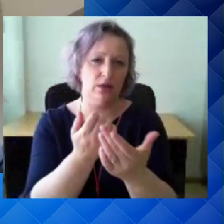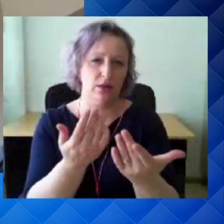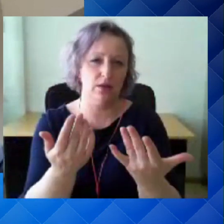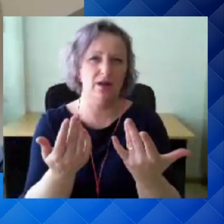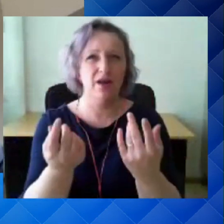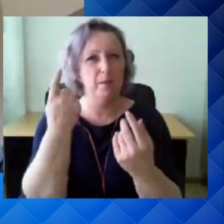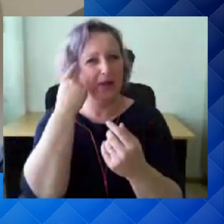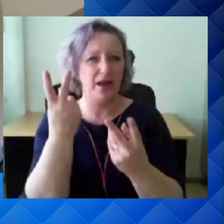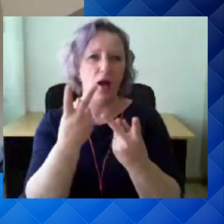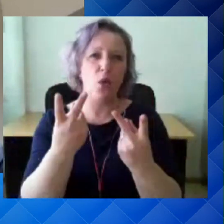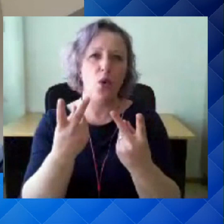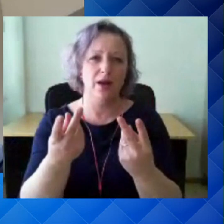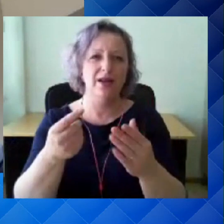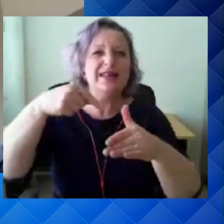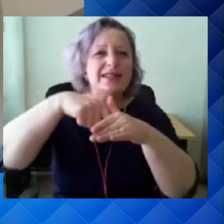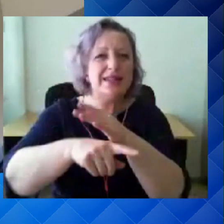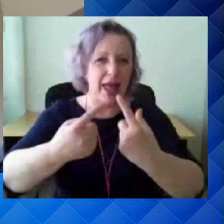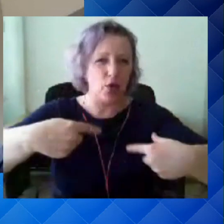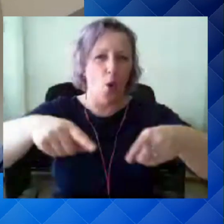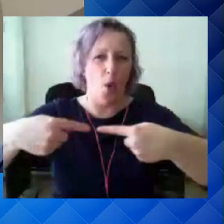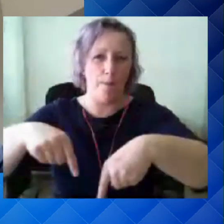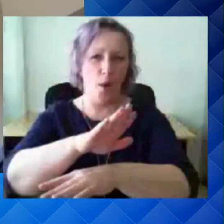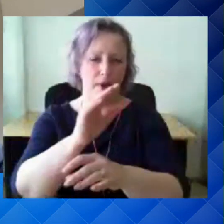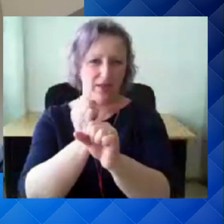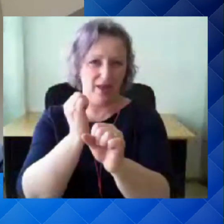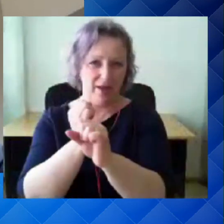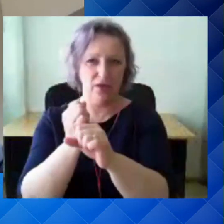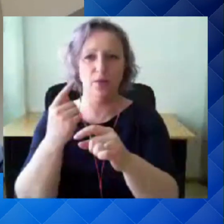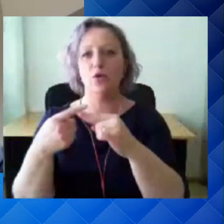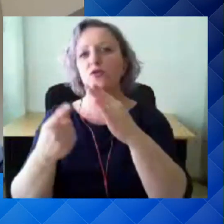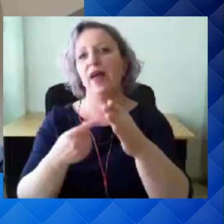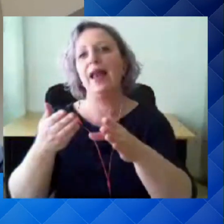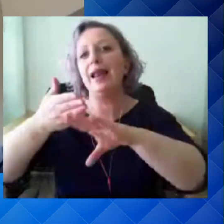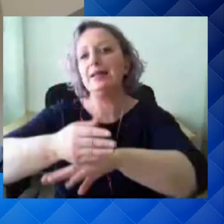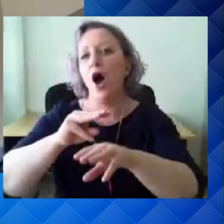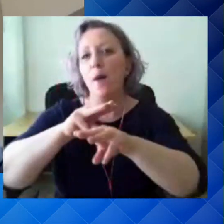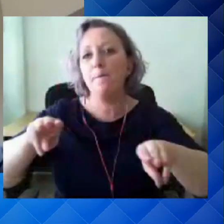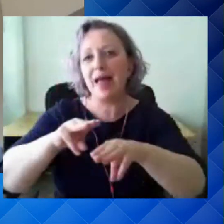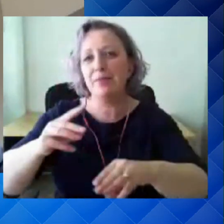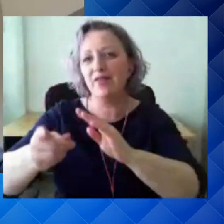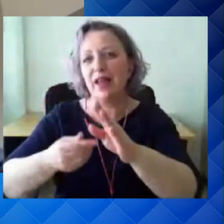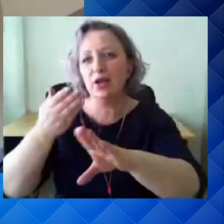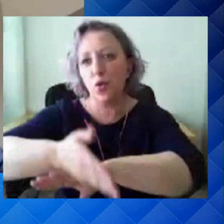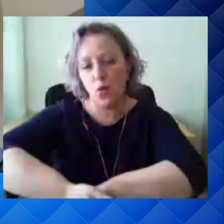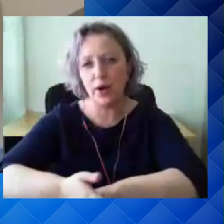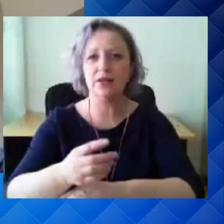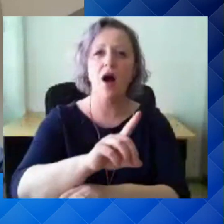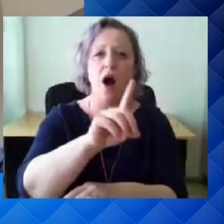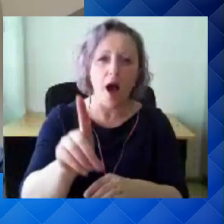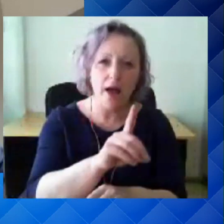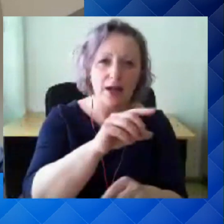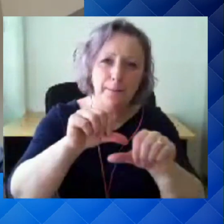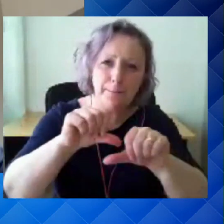selles mõttes siseruumides tegevusi ja täiendavad lisamedmed siis omakorda täitusajaliste piirangute